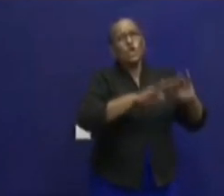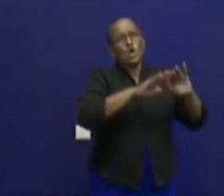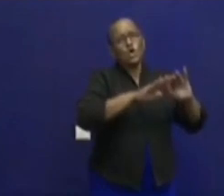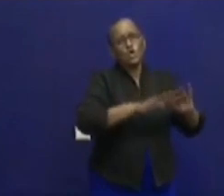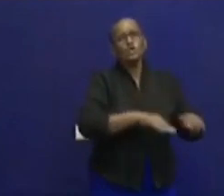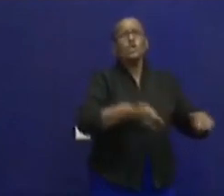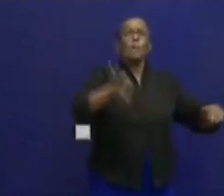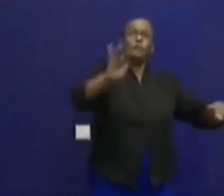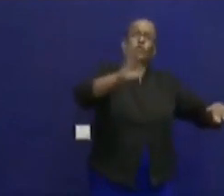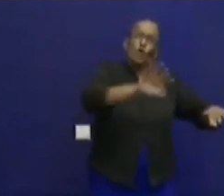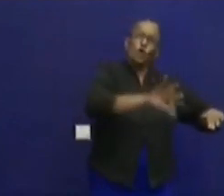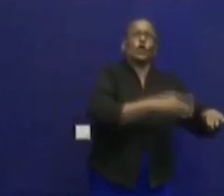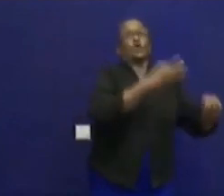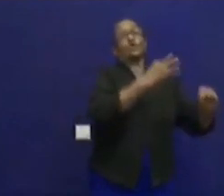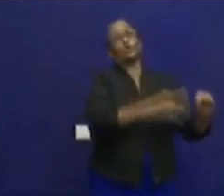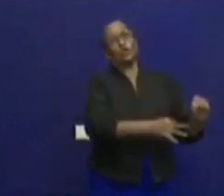weer terug te gaan naar hun huis. versturen dienス.